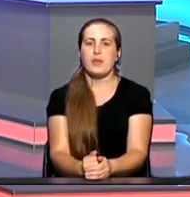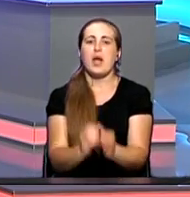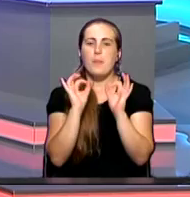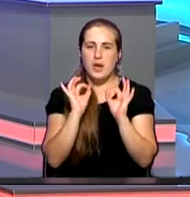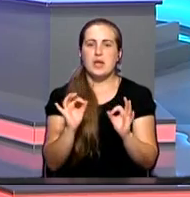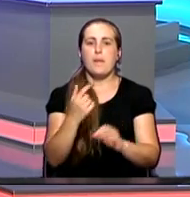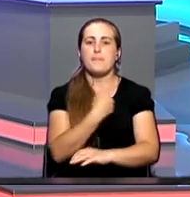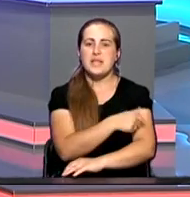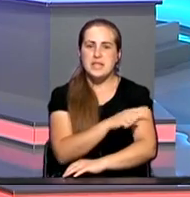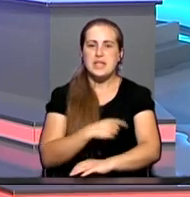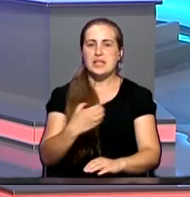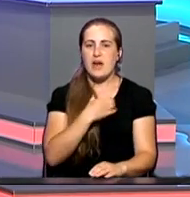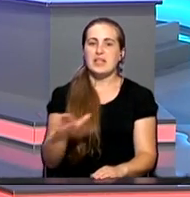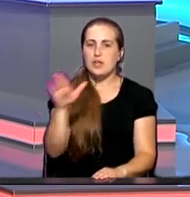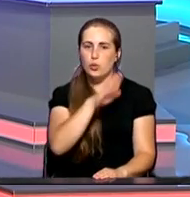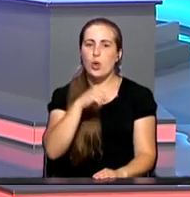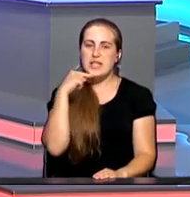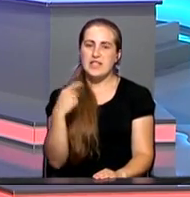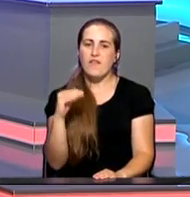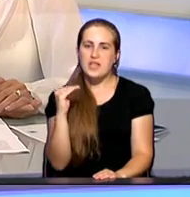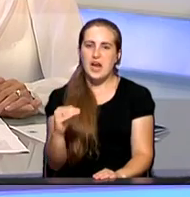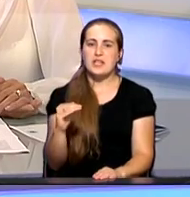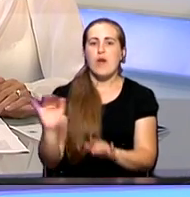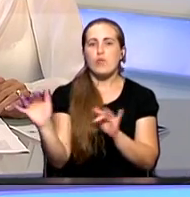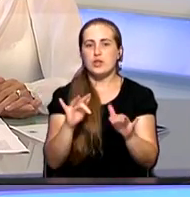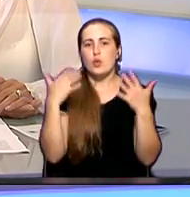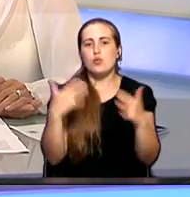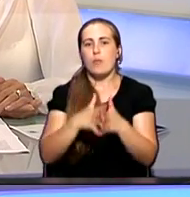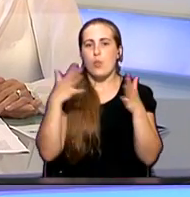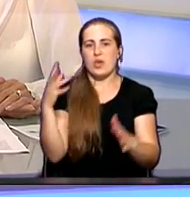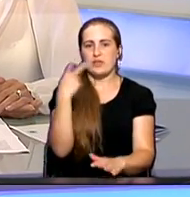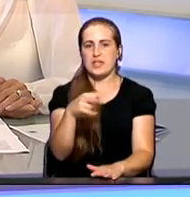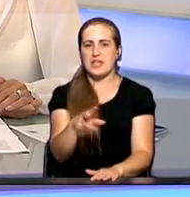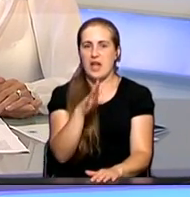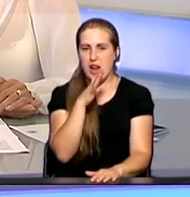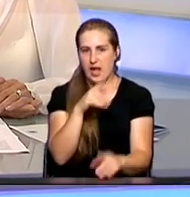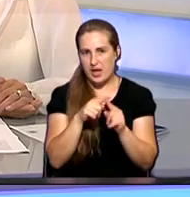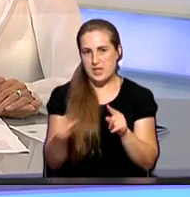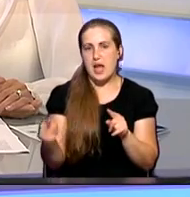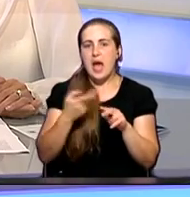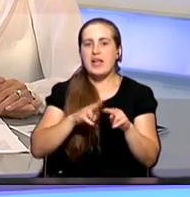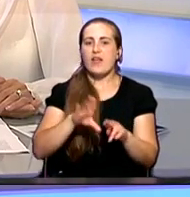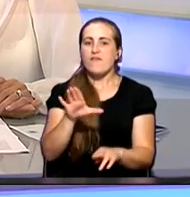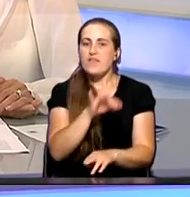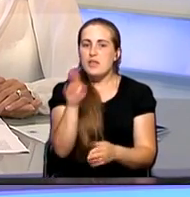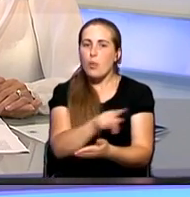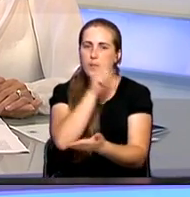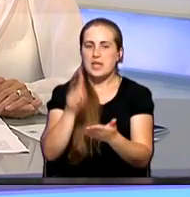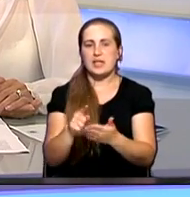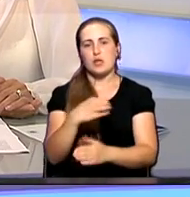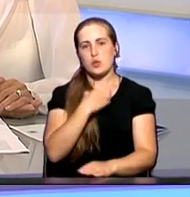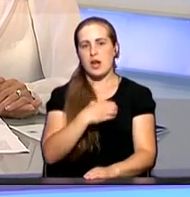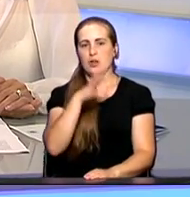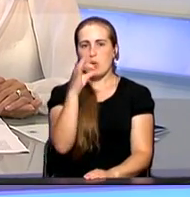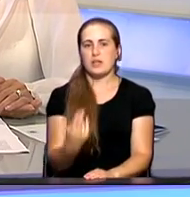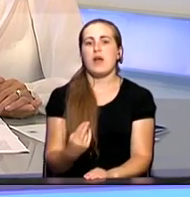верно! Обязательное медицинское страхование на территории Российской Федерации функционирует уже более 20 лет. Это вид обязательного социального страхования,